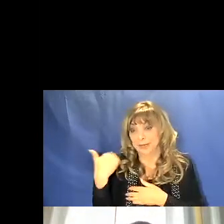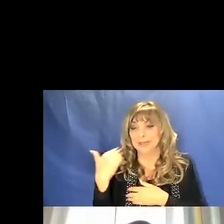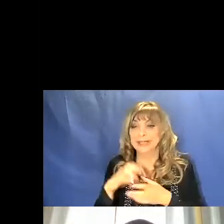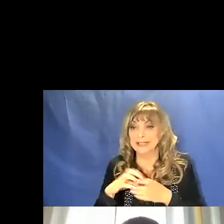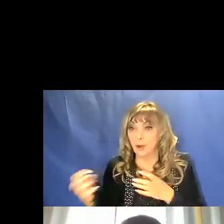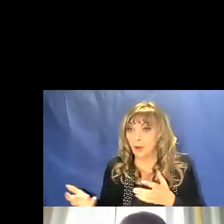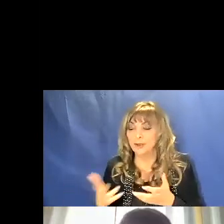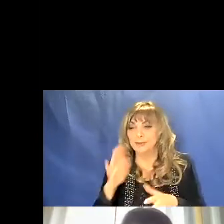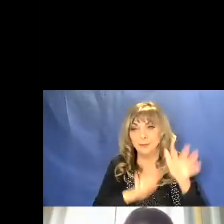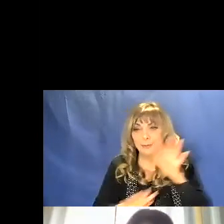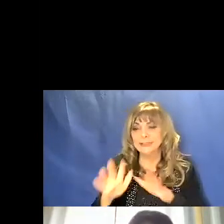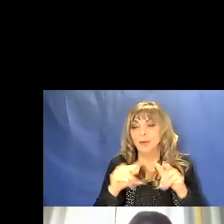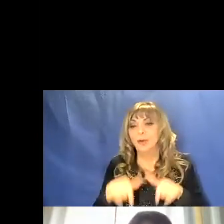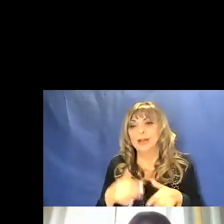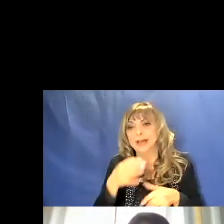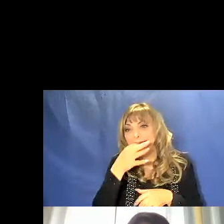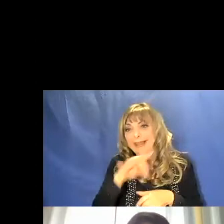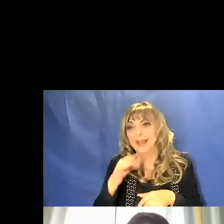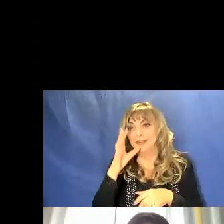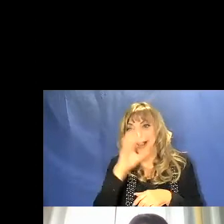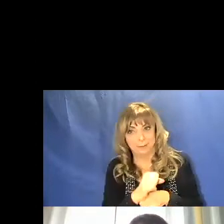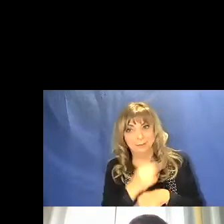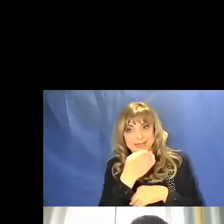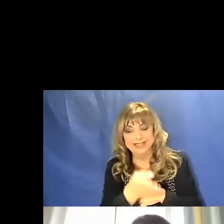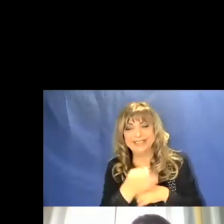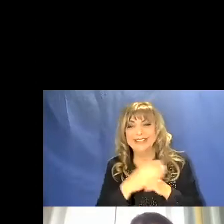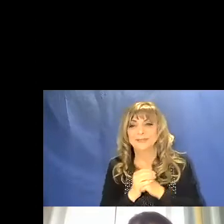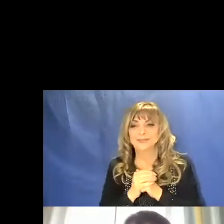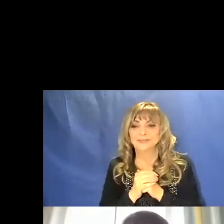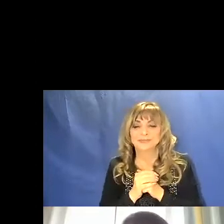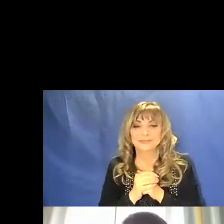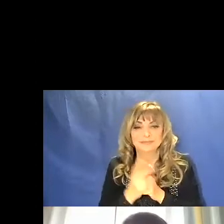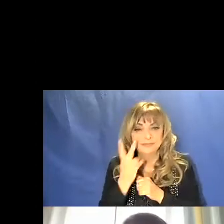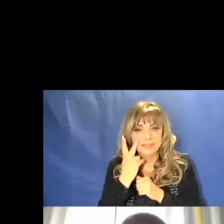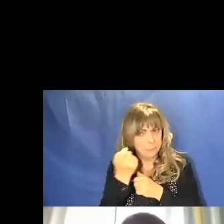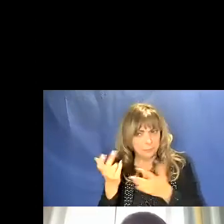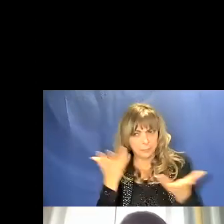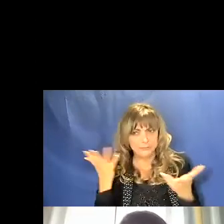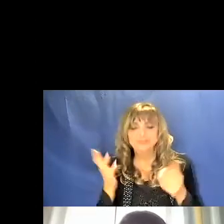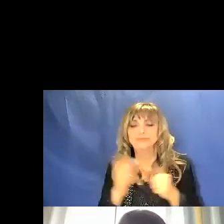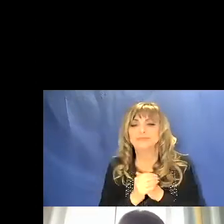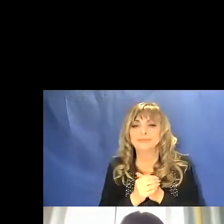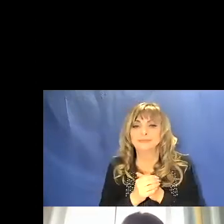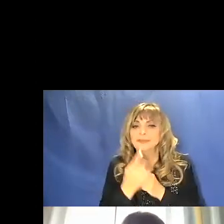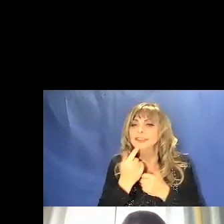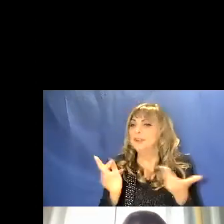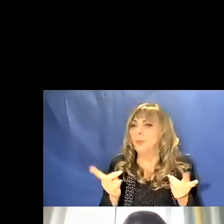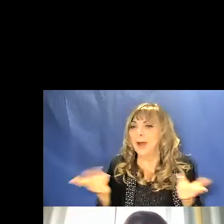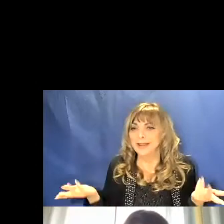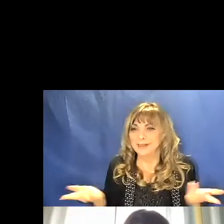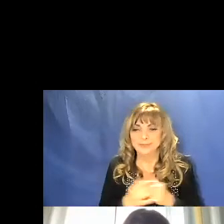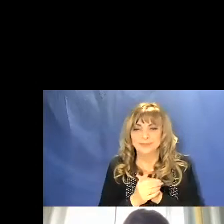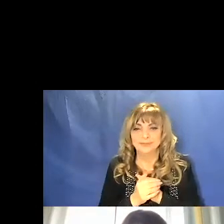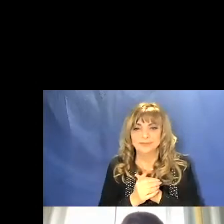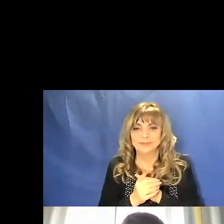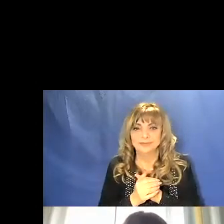siamo in grado comunque di capire. Vediamola un po'. Ci dice che il